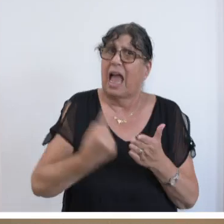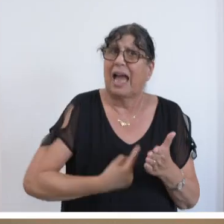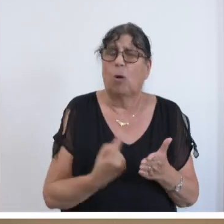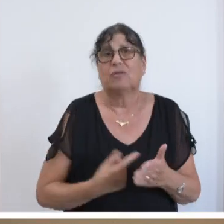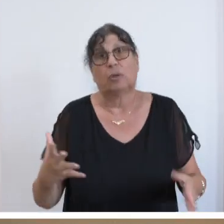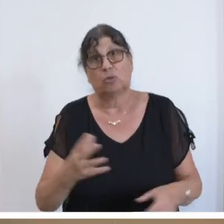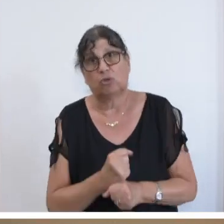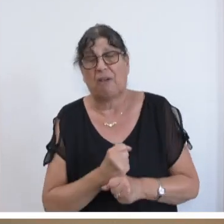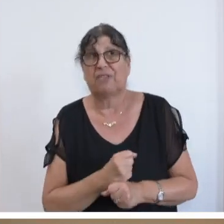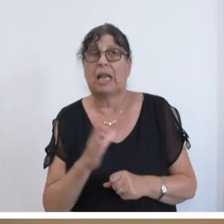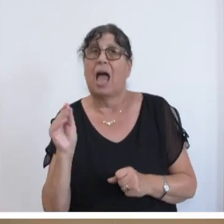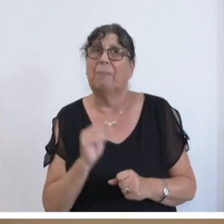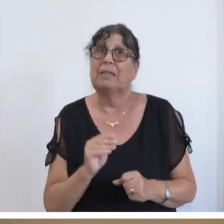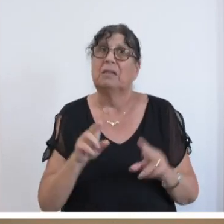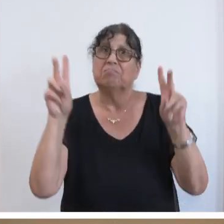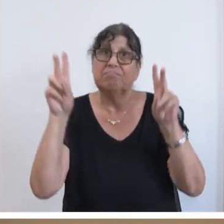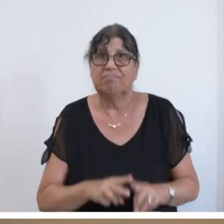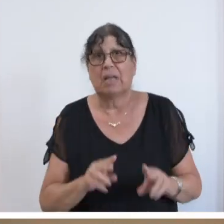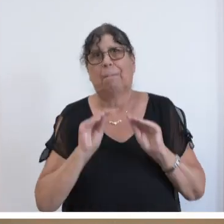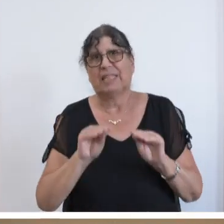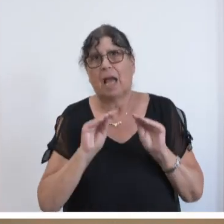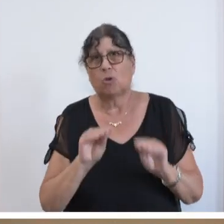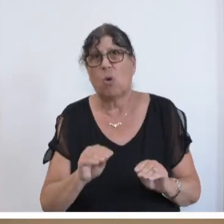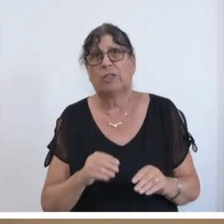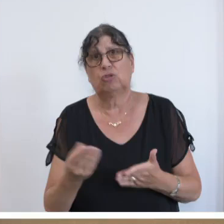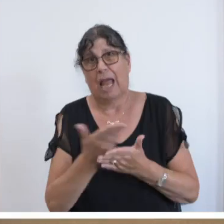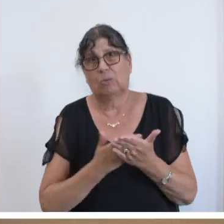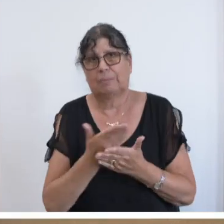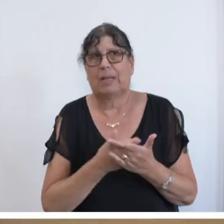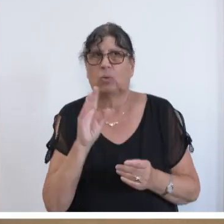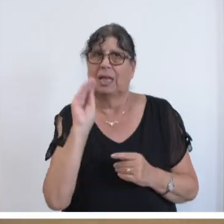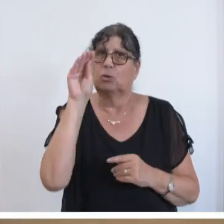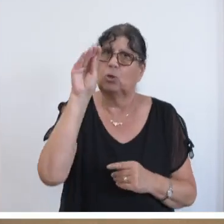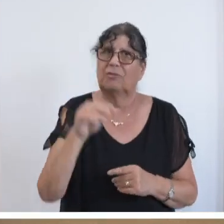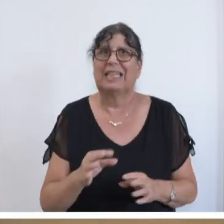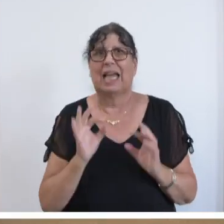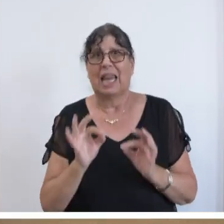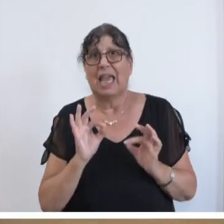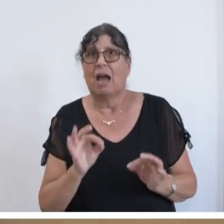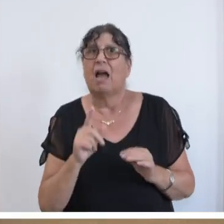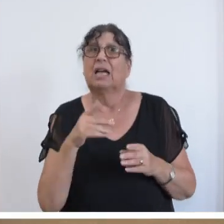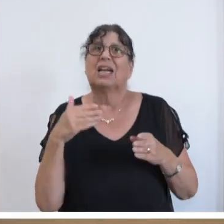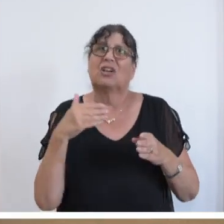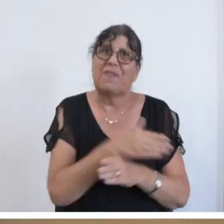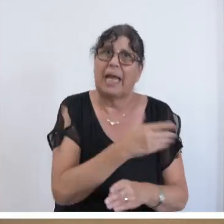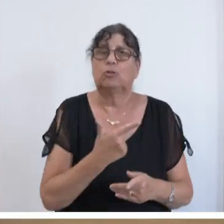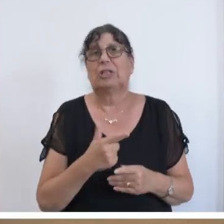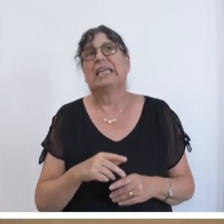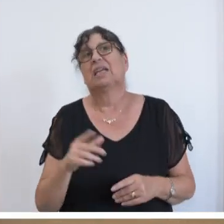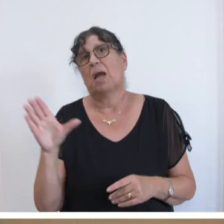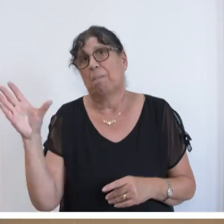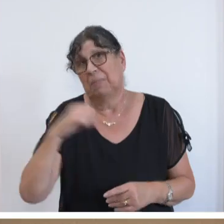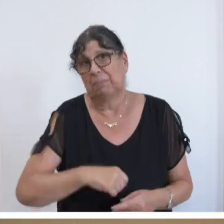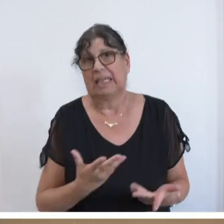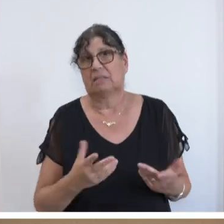mit einer abgespeckten pädagogischen und didaktischen Ausbildung der zukünftigen Lehrkräfte, die der Quereinstieg nun mal mit sich